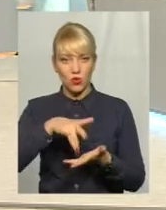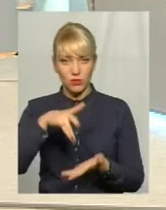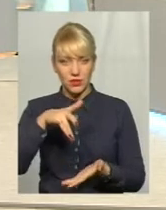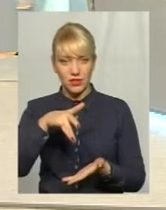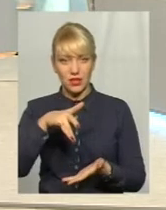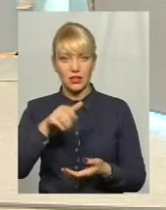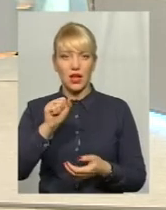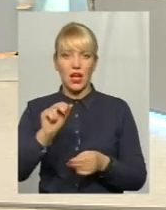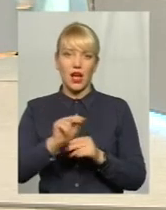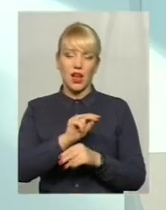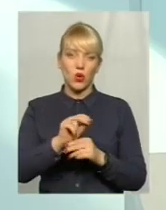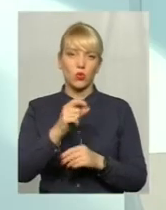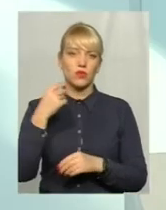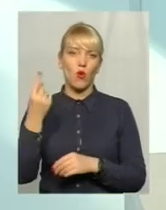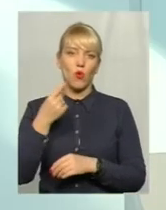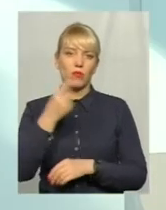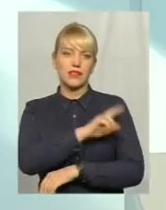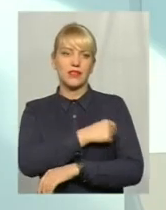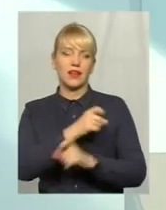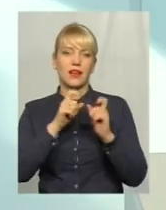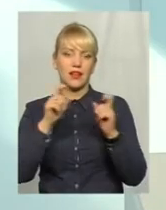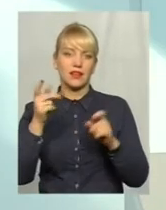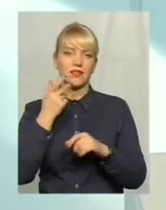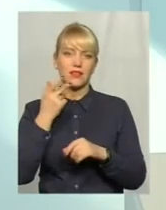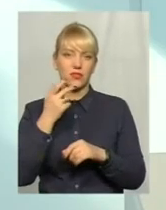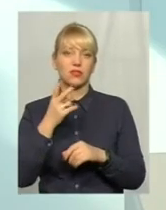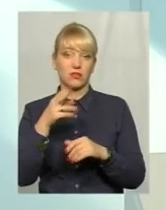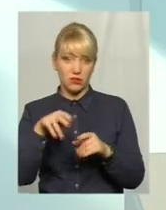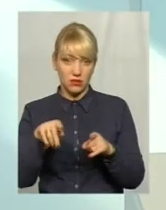але лікується в обласній лікарні завжди. Так.